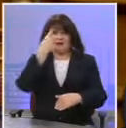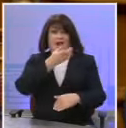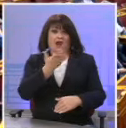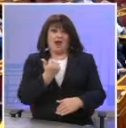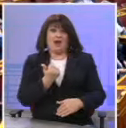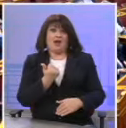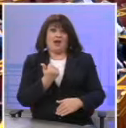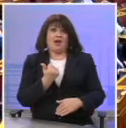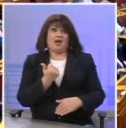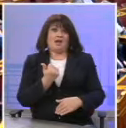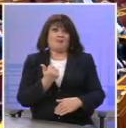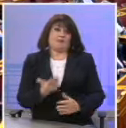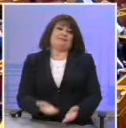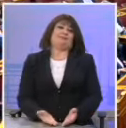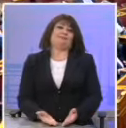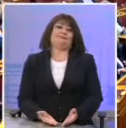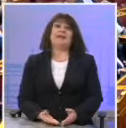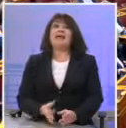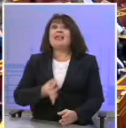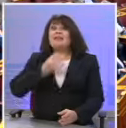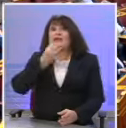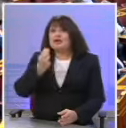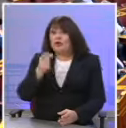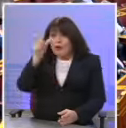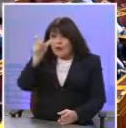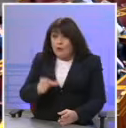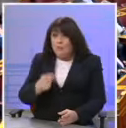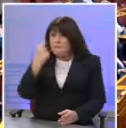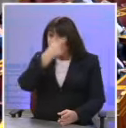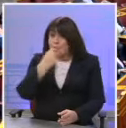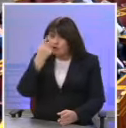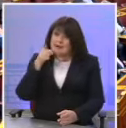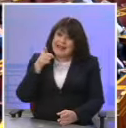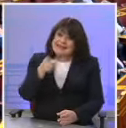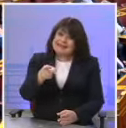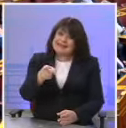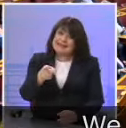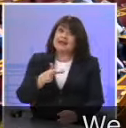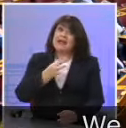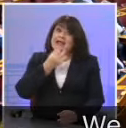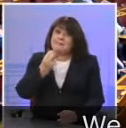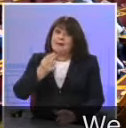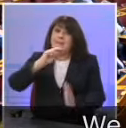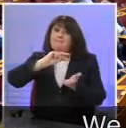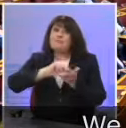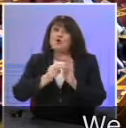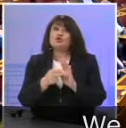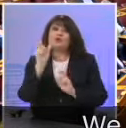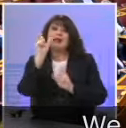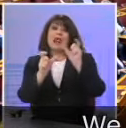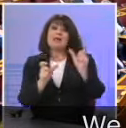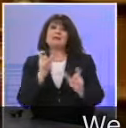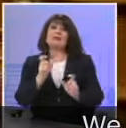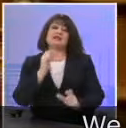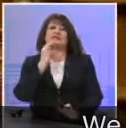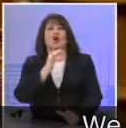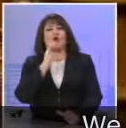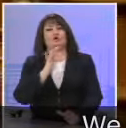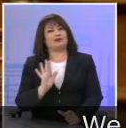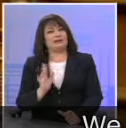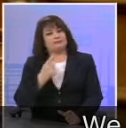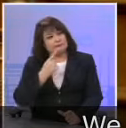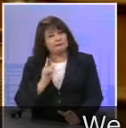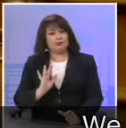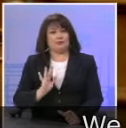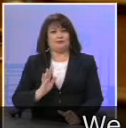Δεν το αποδίδω σε εσάς. Λέω όμως ότι χρειάζεται προσοχή. Και χρειάζεται προσοχή διότι σε μια